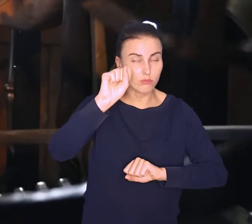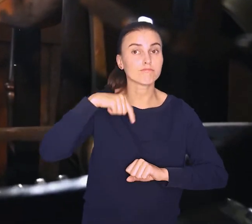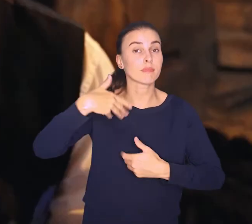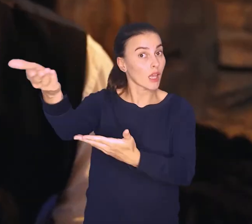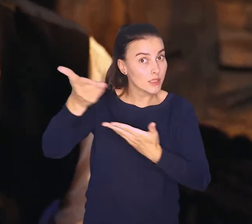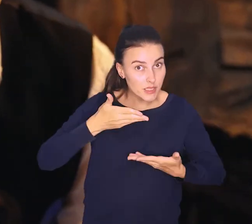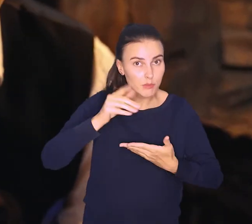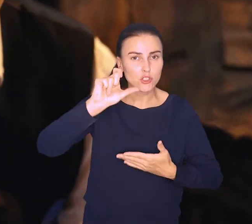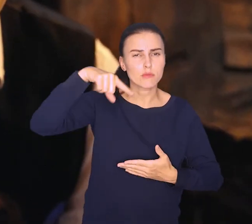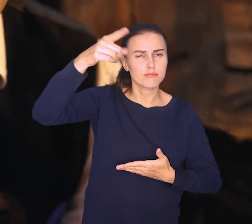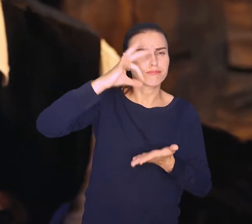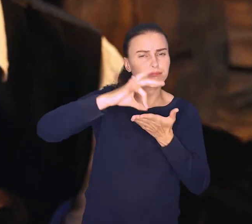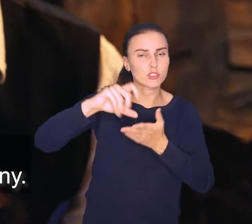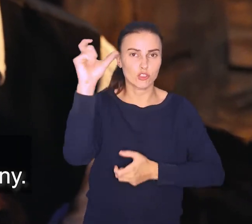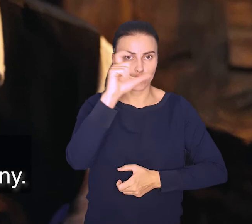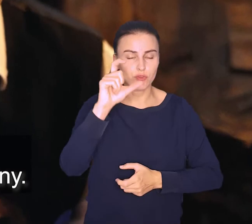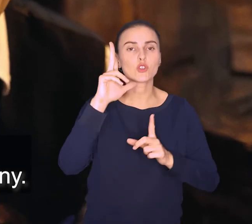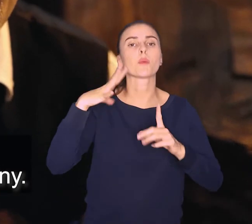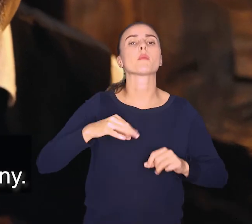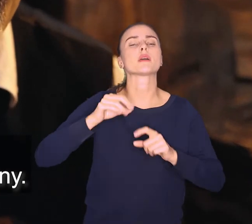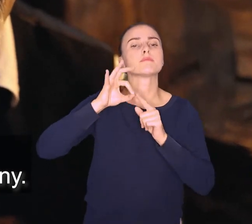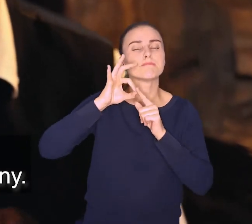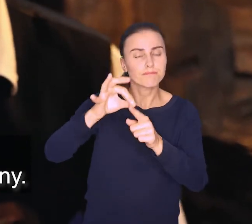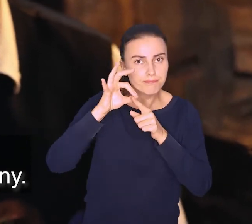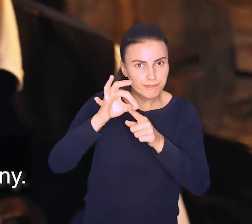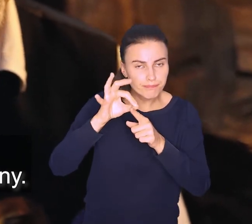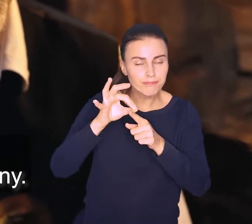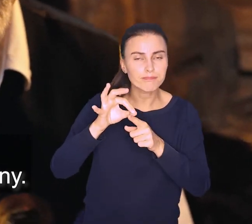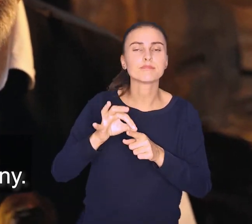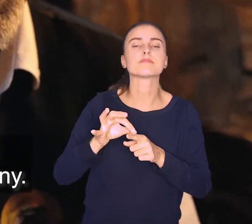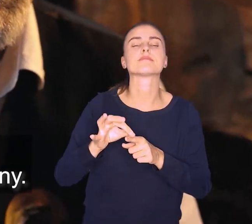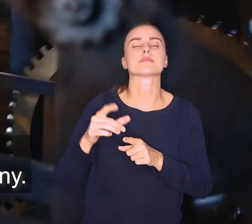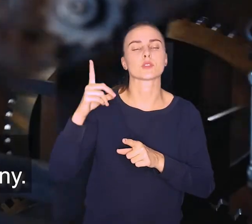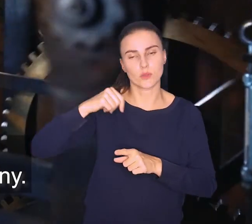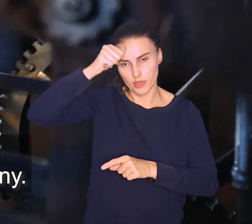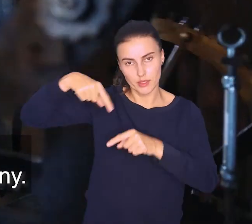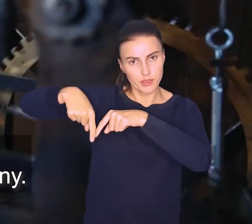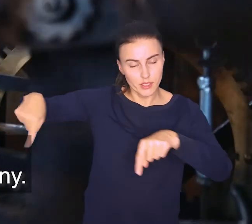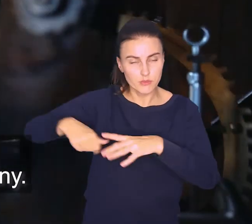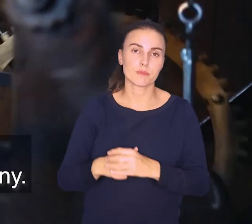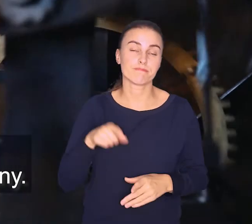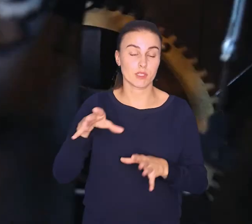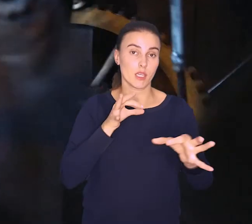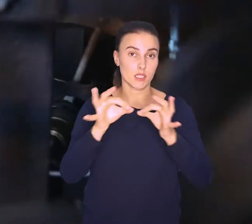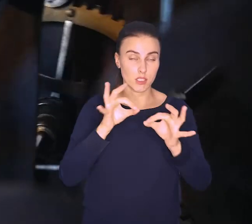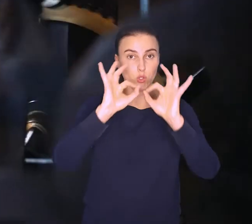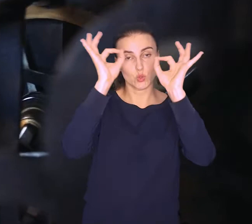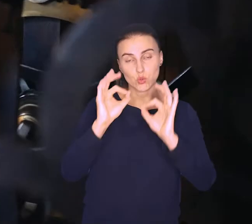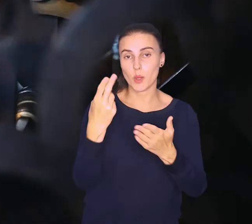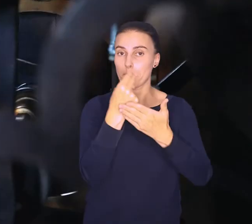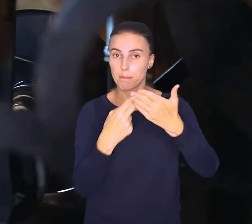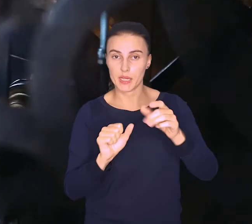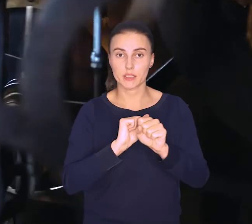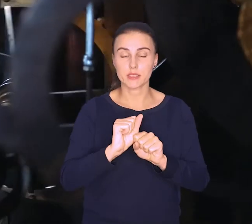Na audycję zapraszamy co czwartek. Naszym przewodnikiem po tych zamierzchłych czasach będzie Juliusz Woźny, historyk